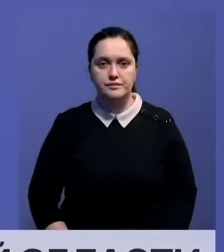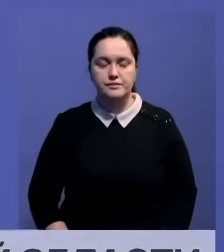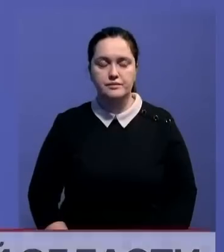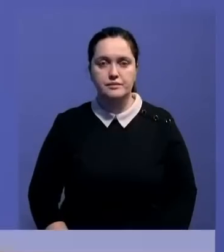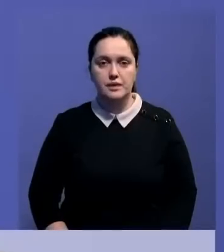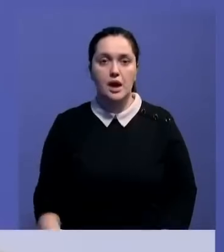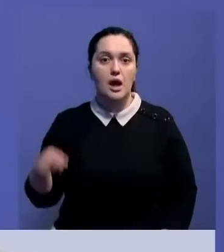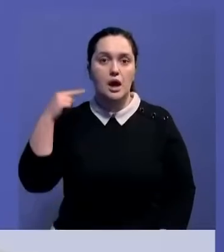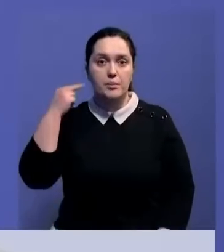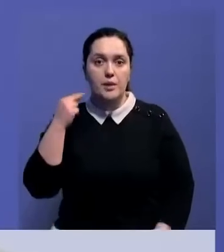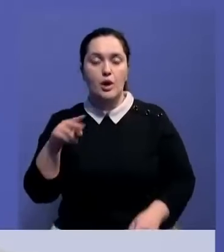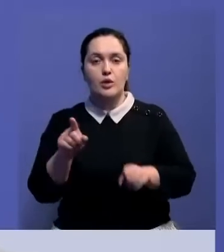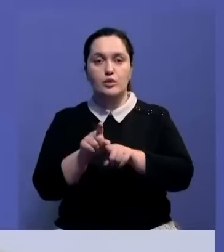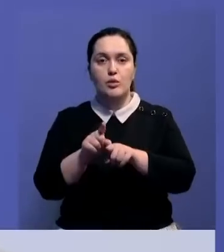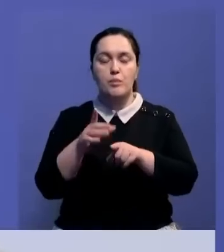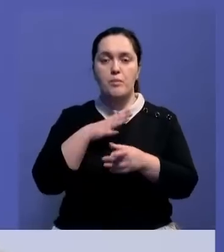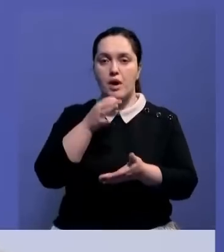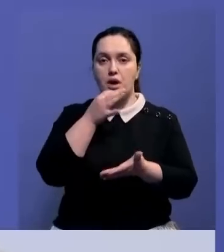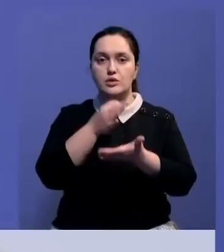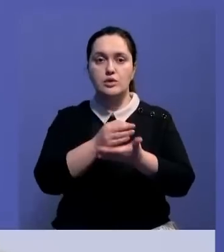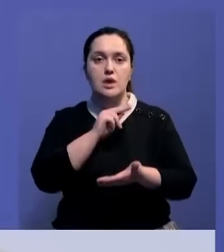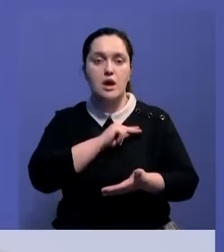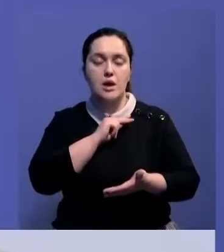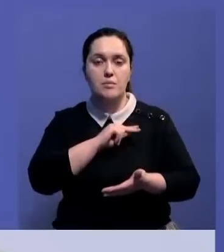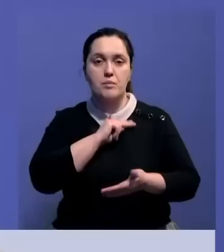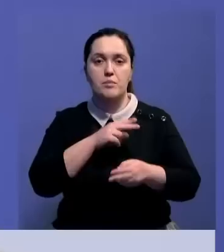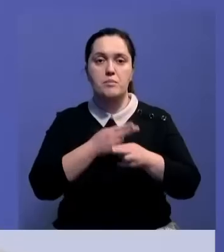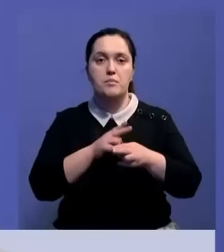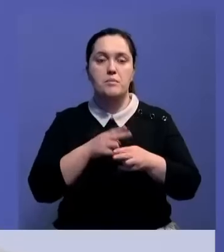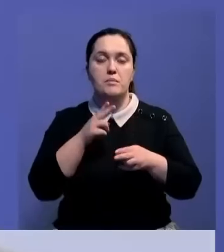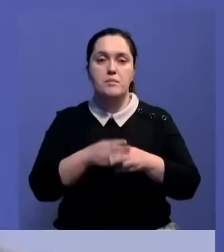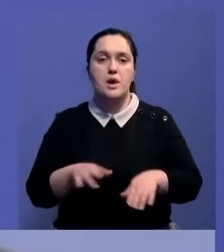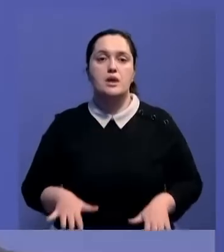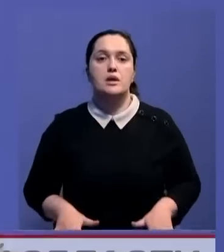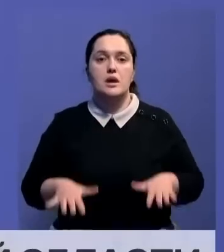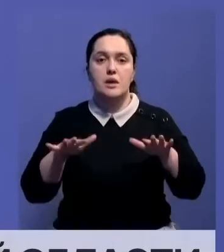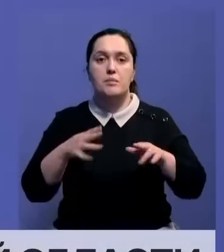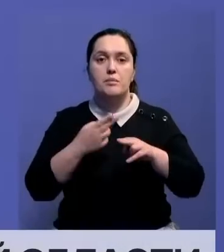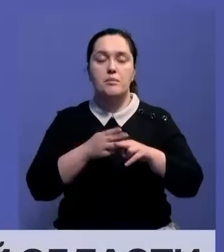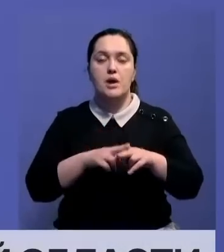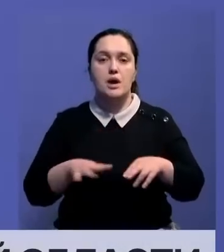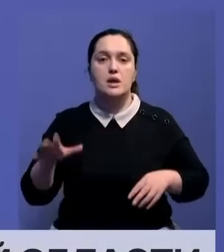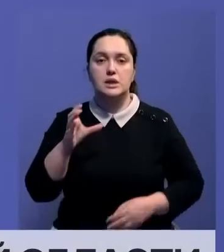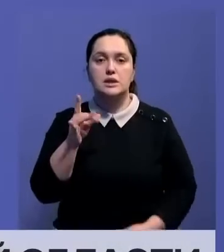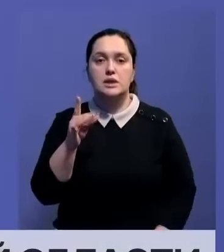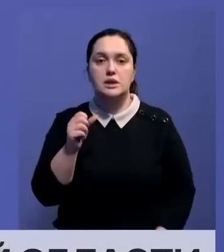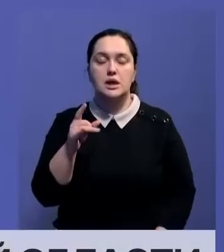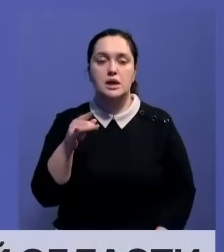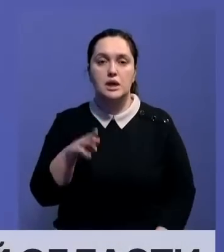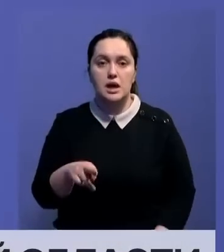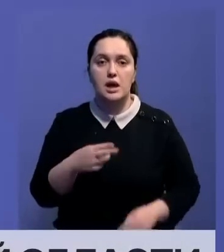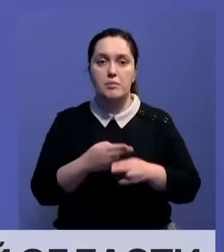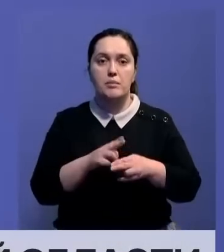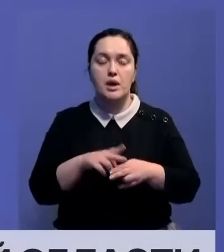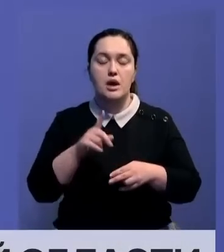Президенту был также представлен отчет о работе по предупреждению подтоплений в населенных пунктах, расположенных вдоль Сырдарии. За счет проведения